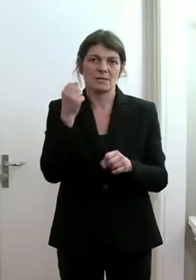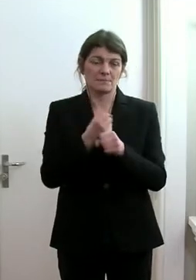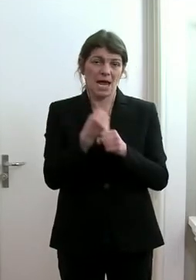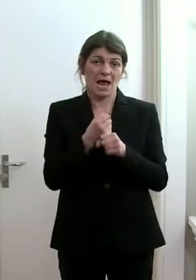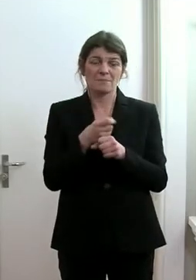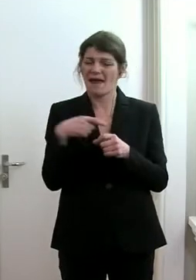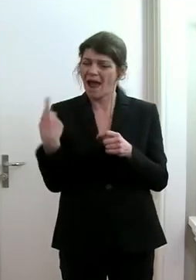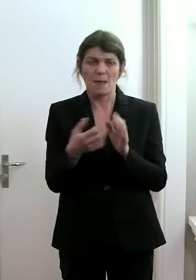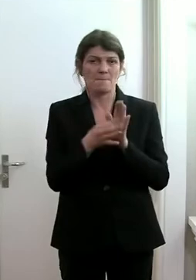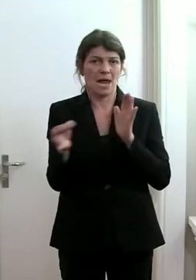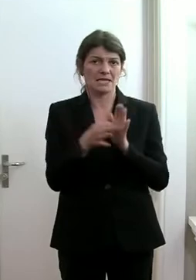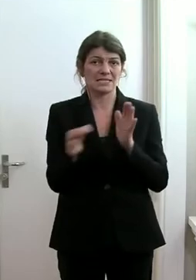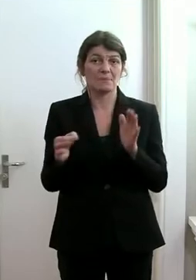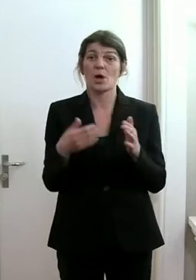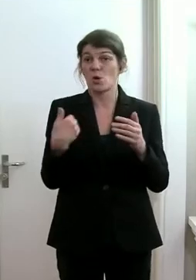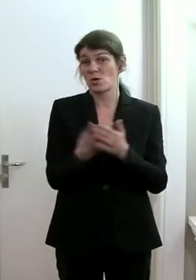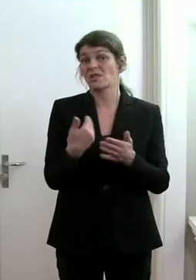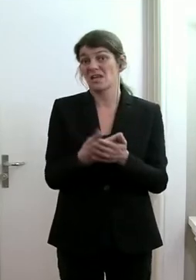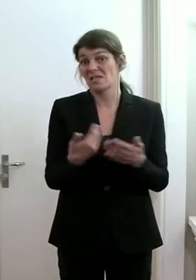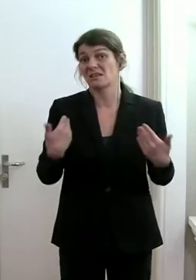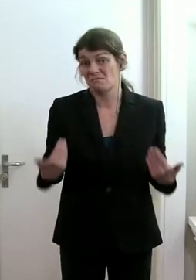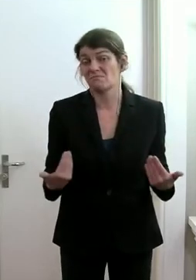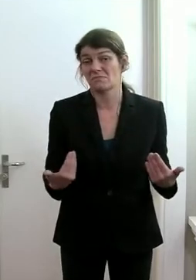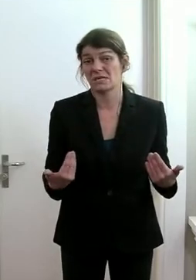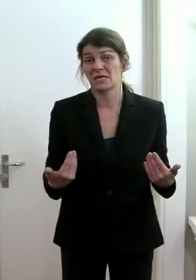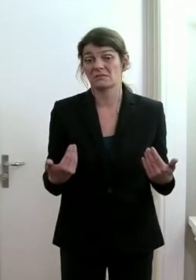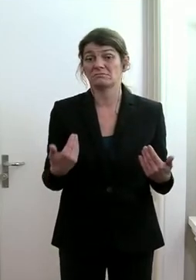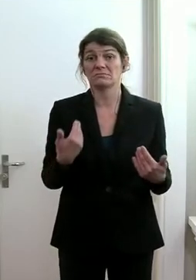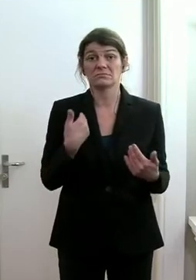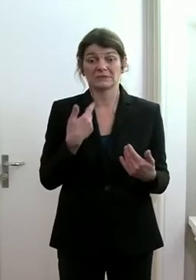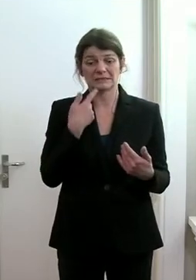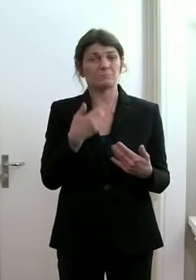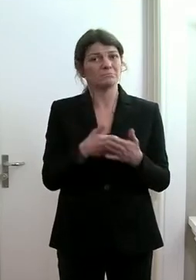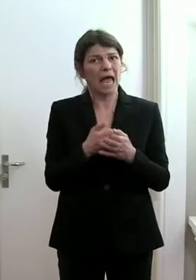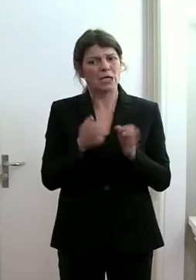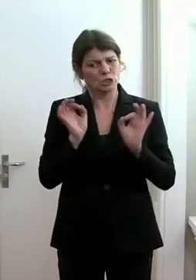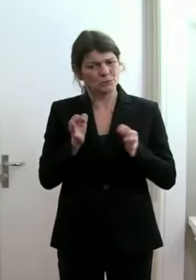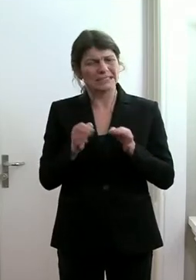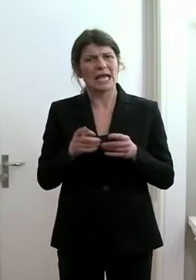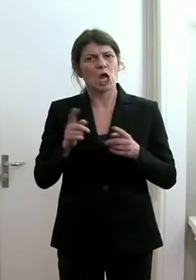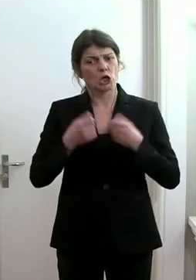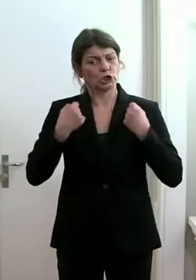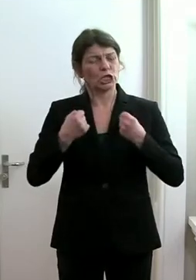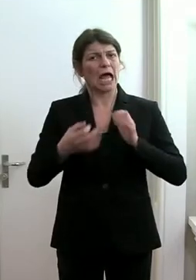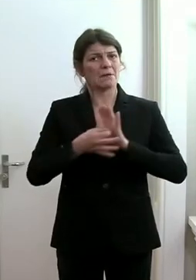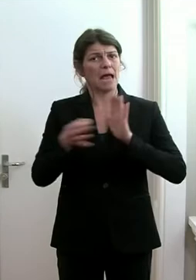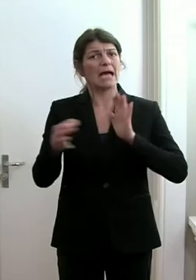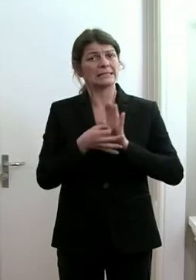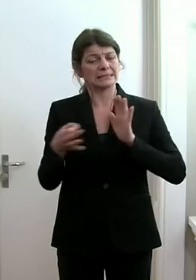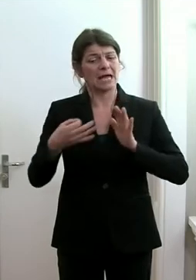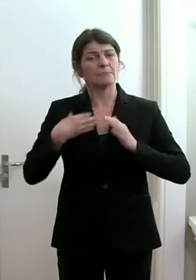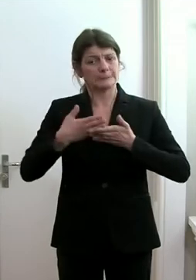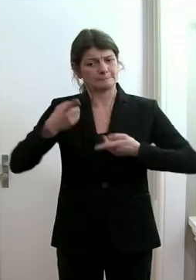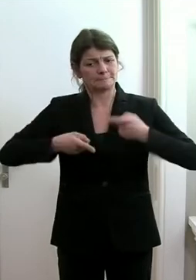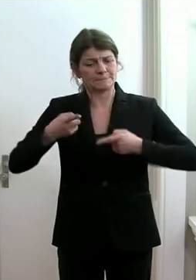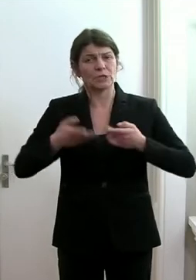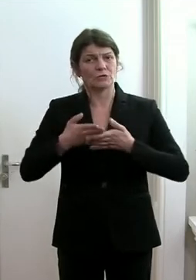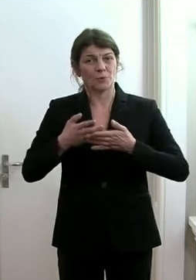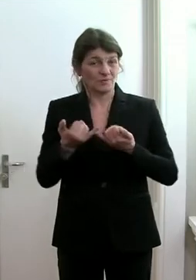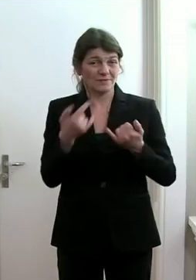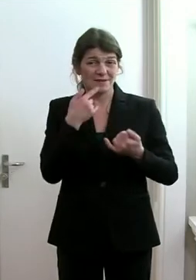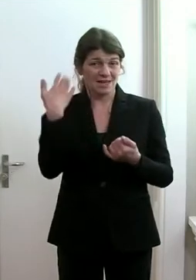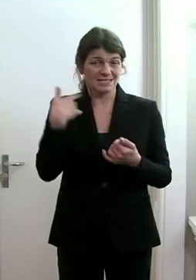diesen Maßnahmen. Und deshalb ergreifen wir auch diese sehr speziellen und sehr starken Maßnahmen, die wir letzte Woche ergriffen haben,